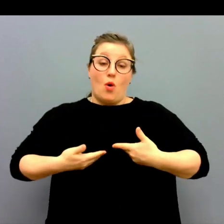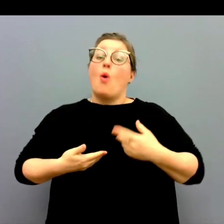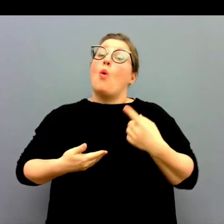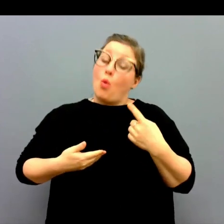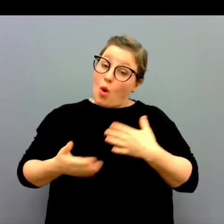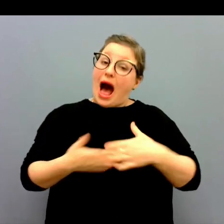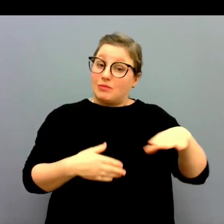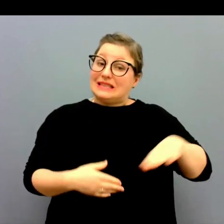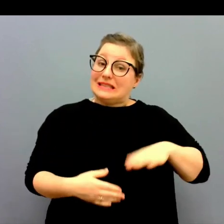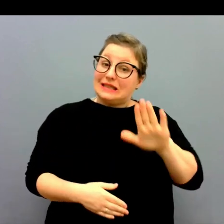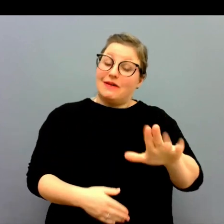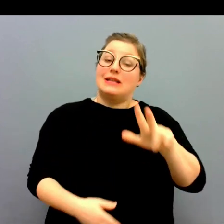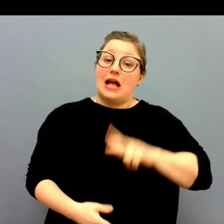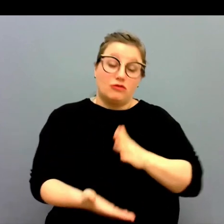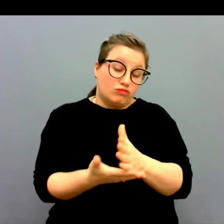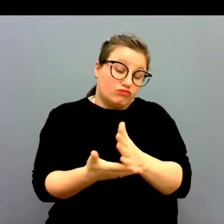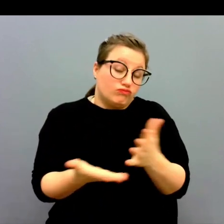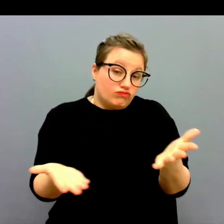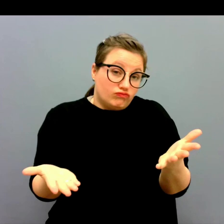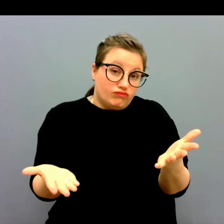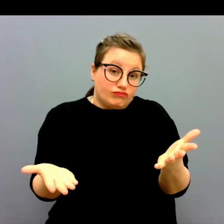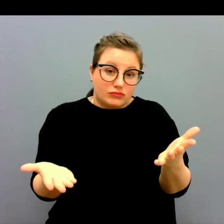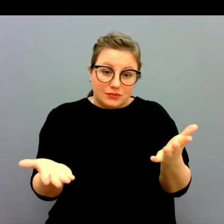kanske är arbetsgivarens ansvar.